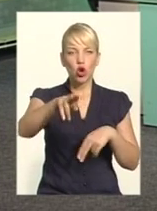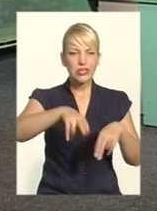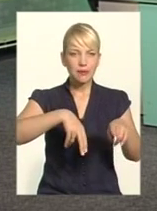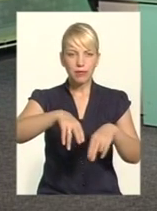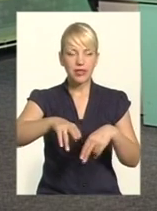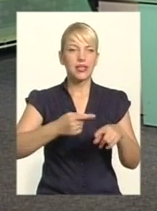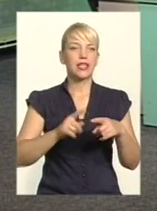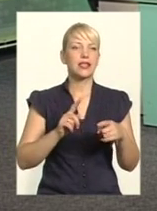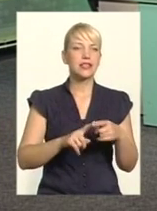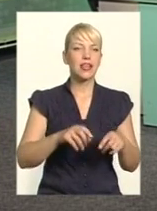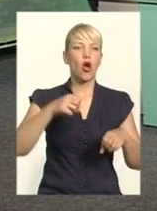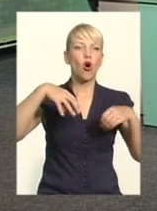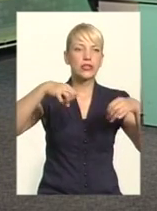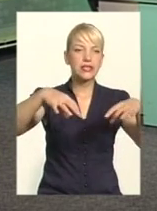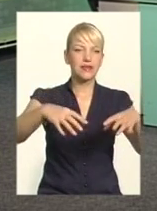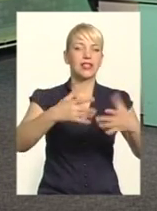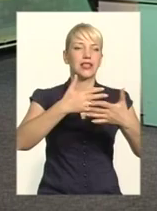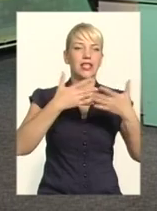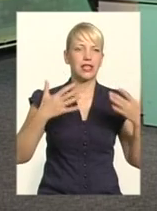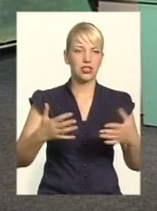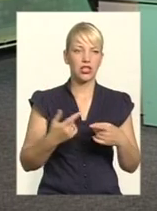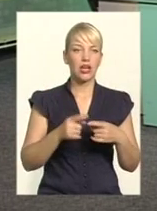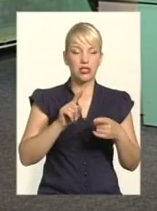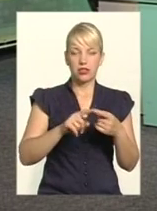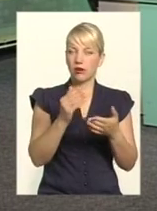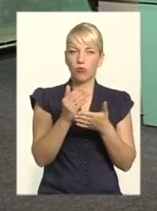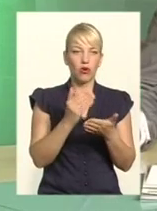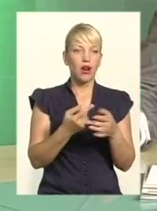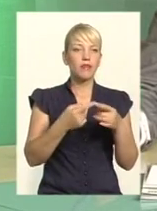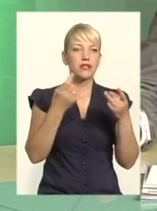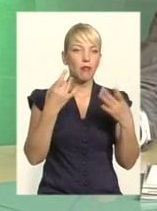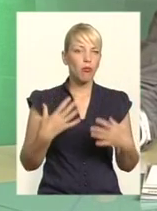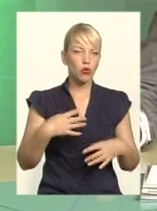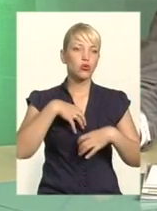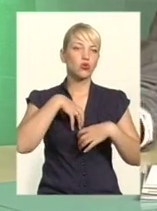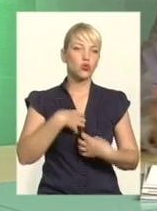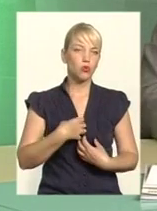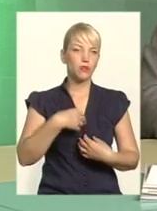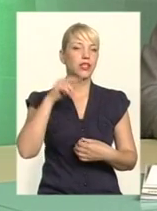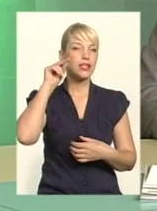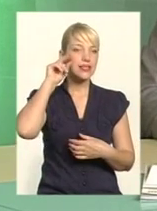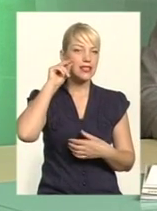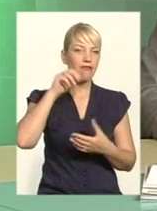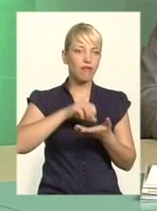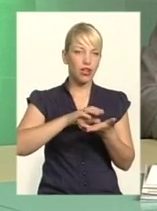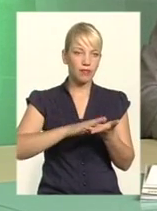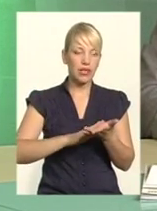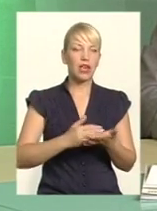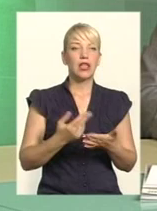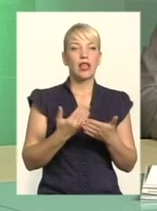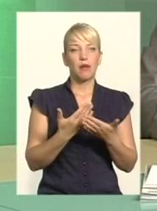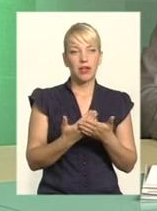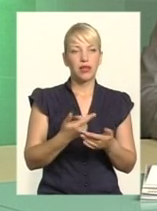не те, що немає. В цій програмі просто є сумні цифри. Ну, наприклад, в цій програмі передбачено,